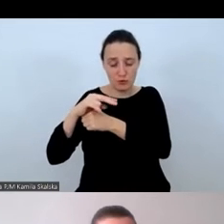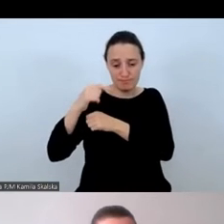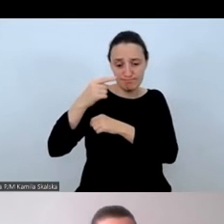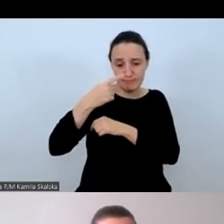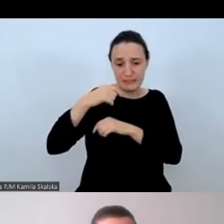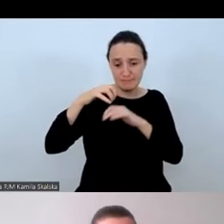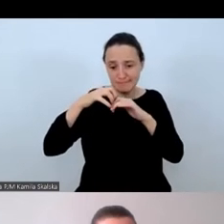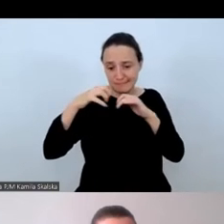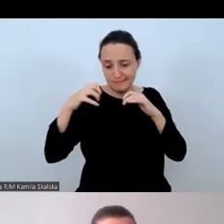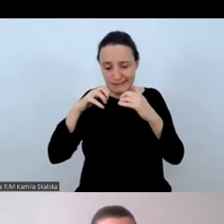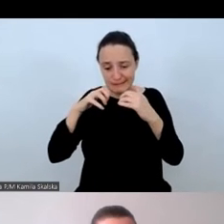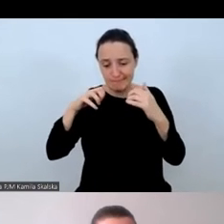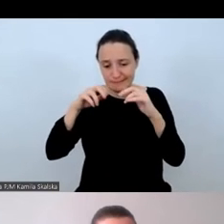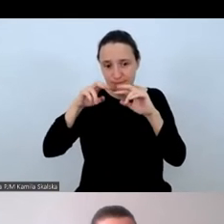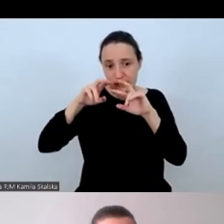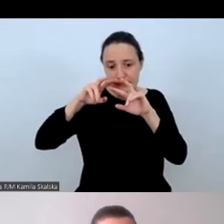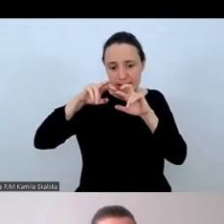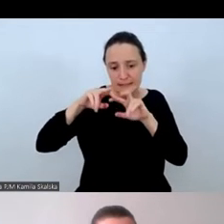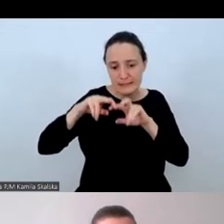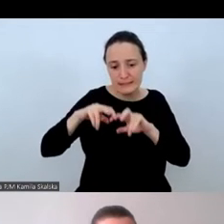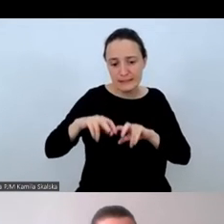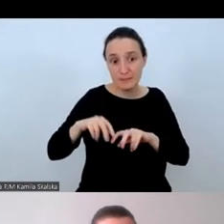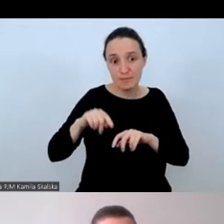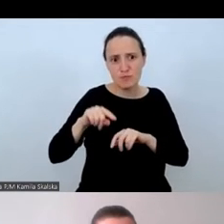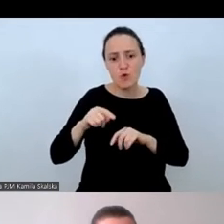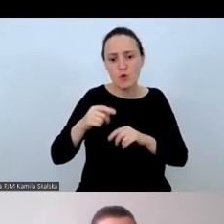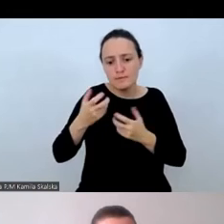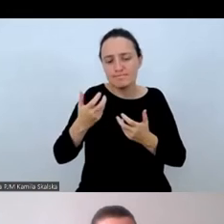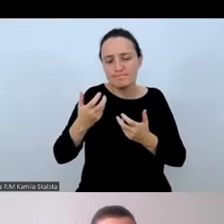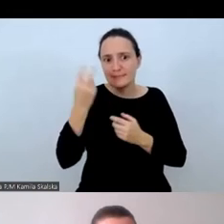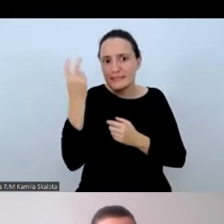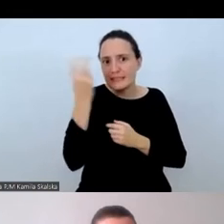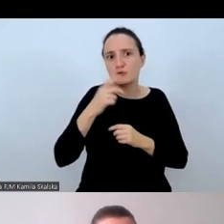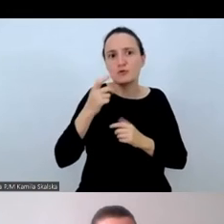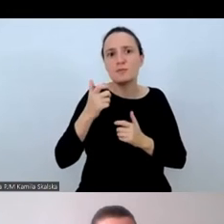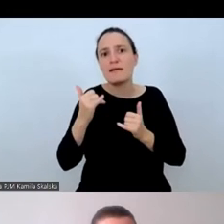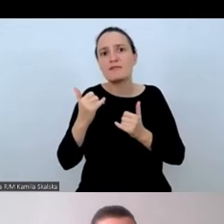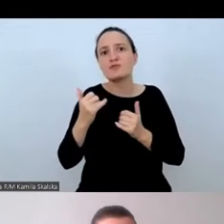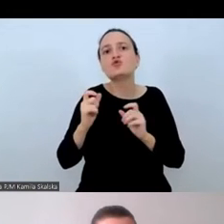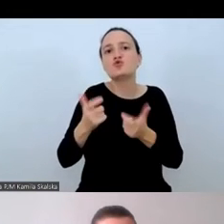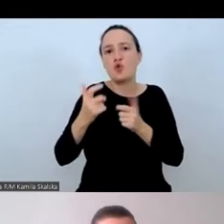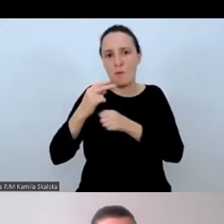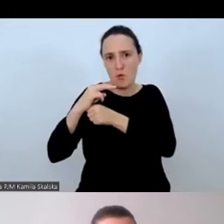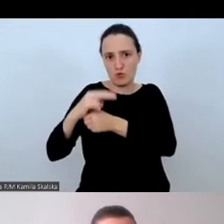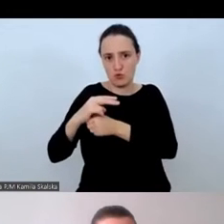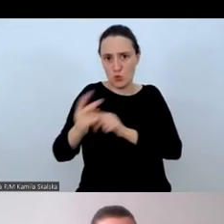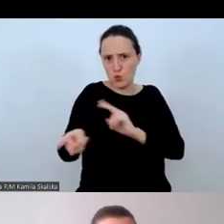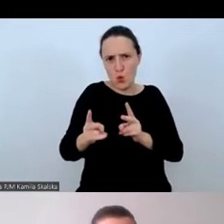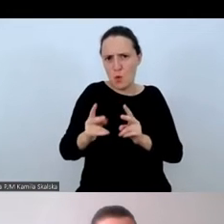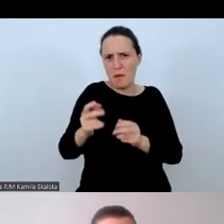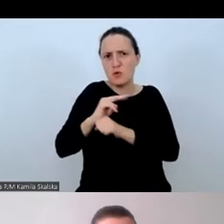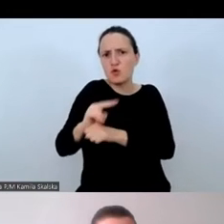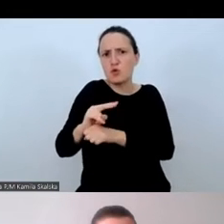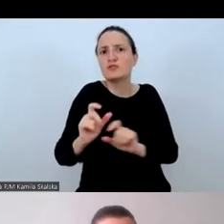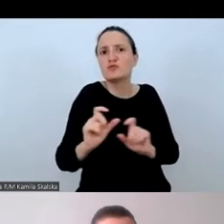Chcieliśmy sprawdzić, jakie typy procesów są monitorowane przez tłumacza w czasie tłumaczenia.